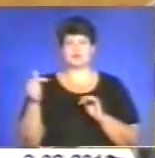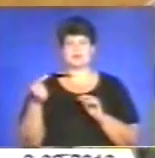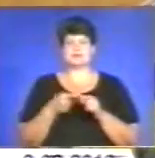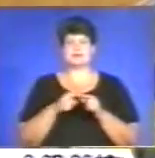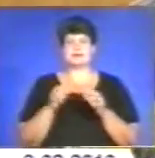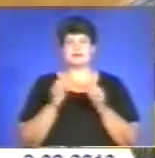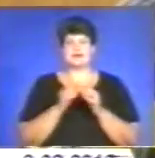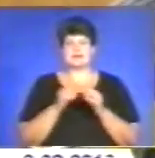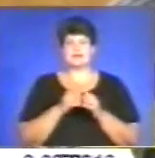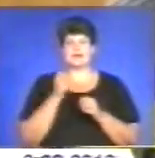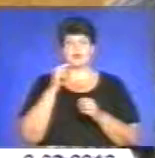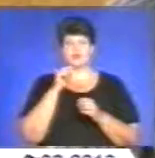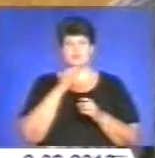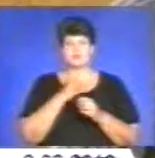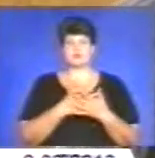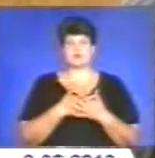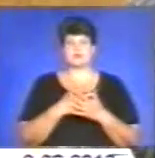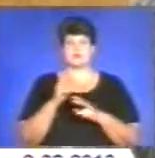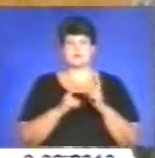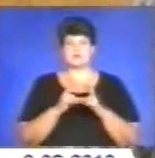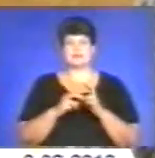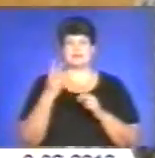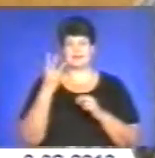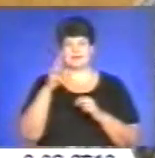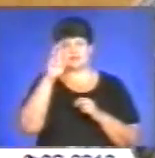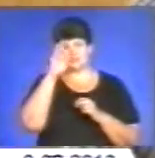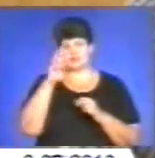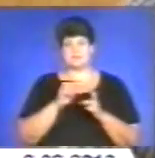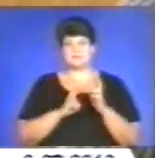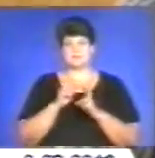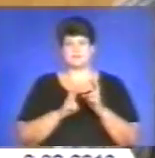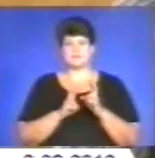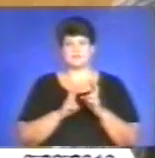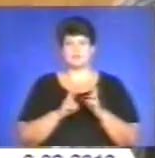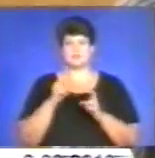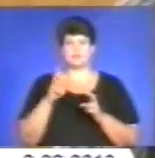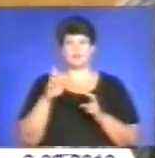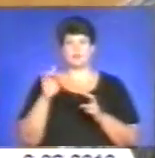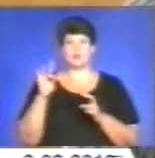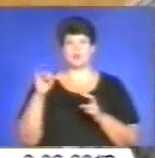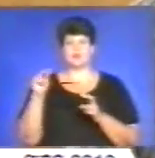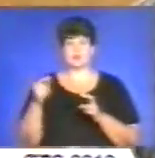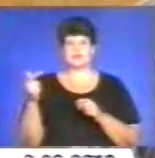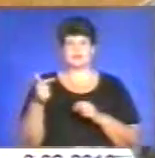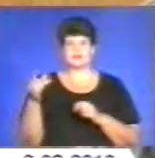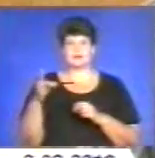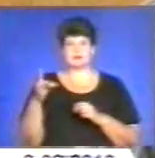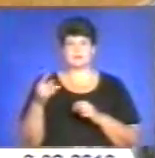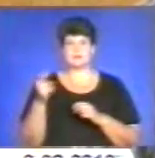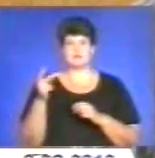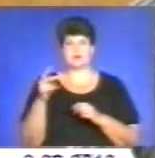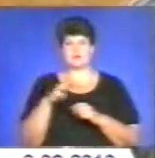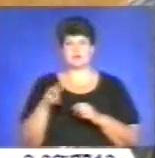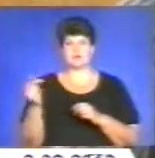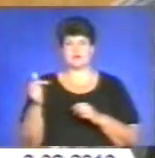економічно активних підприємств. З них три державні підприємства – це ДП «Санаторій Збруч» Гусятинський район – 1,5 мільйона гривень.